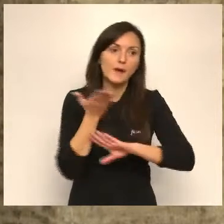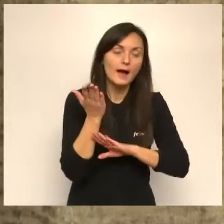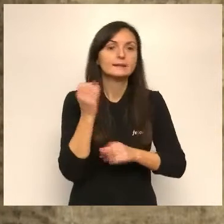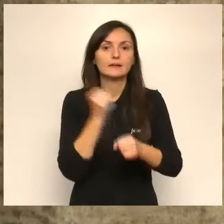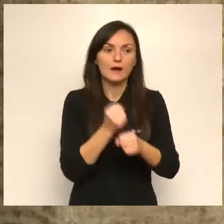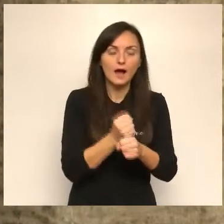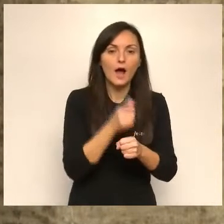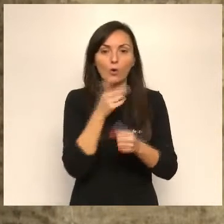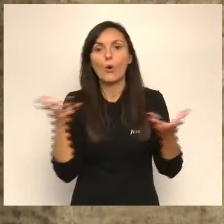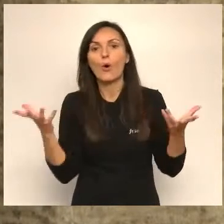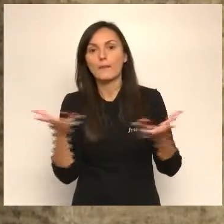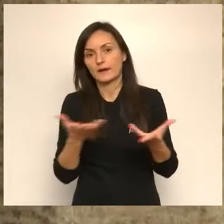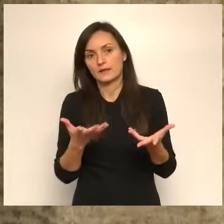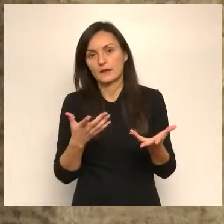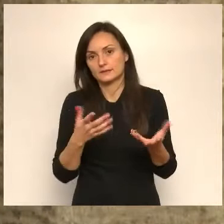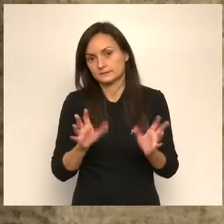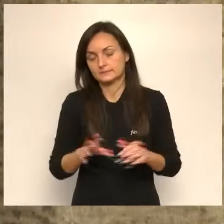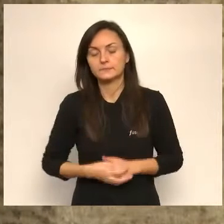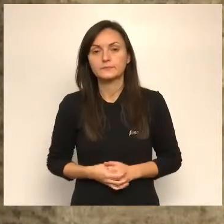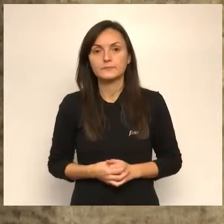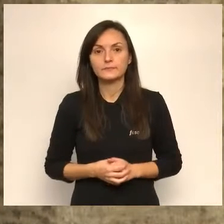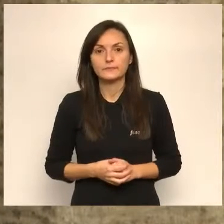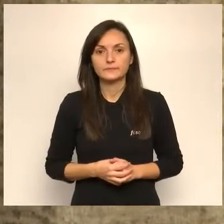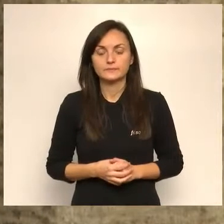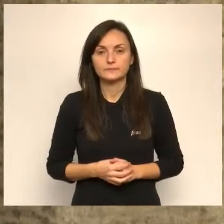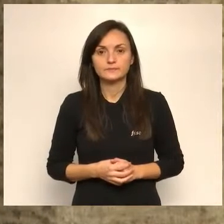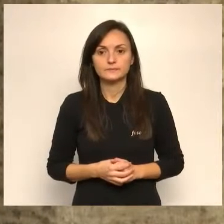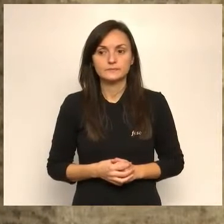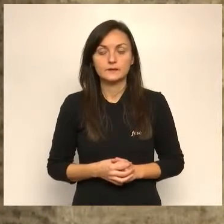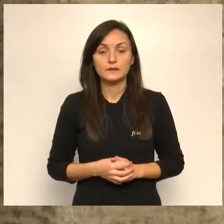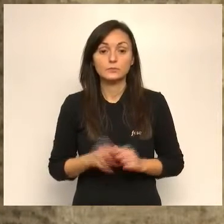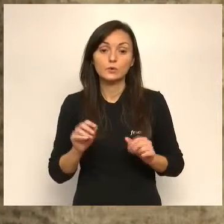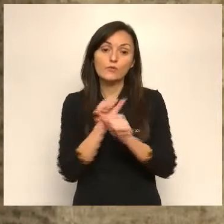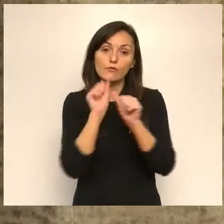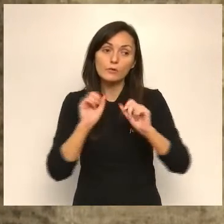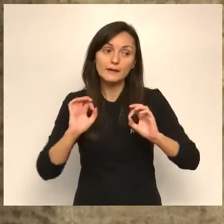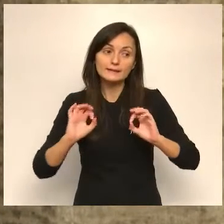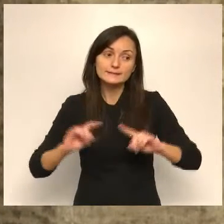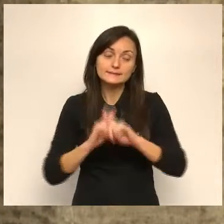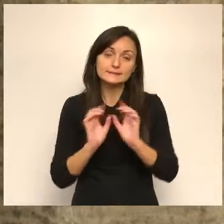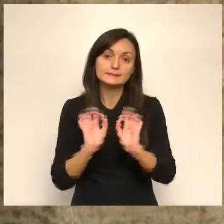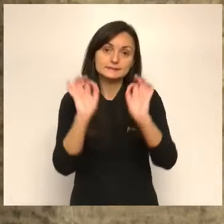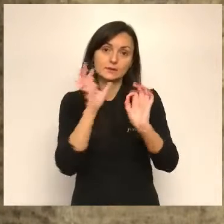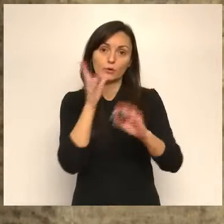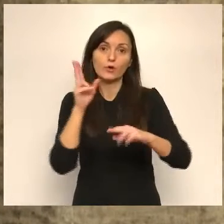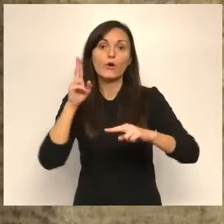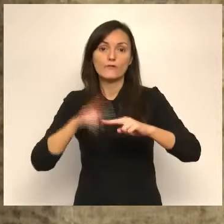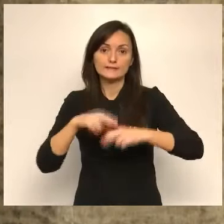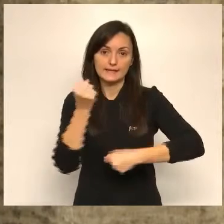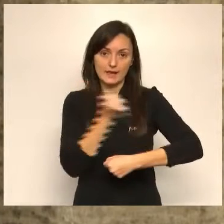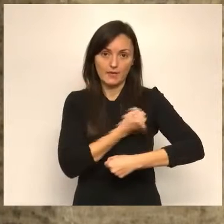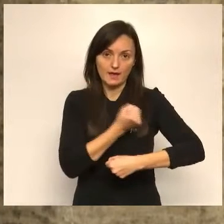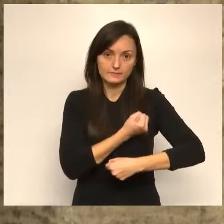o les emergències conegudes. De manera excepcional, per les festes de Nadal,